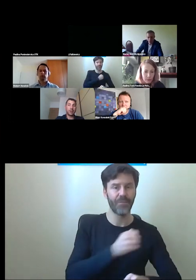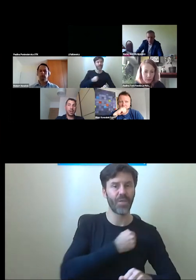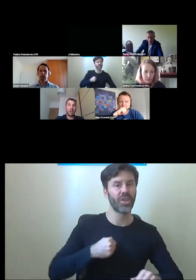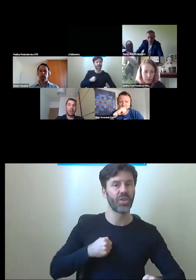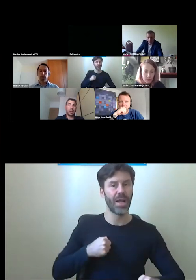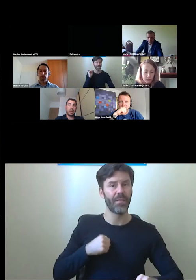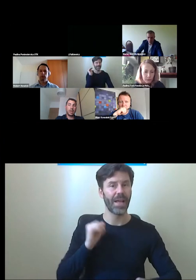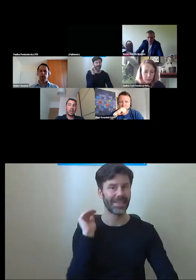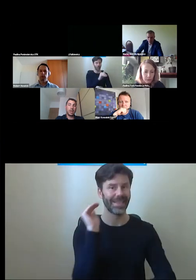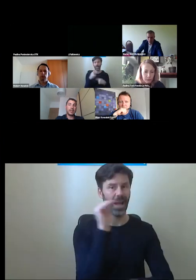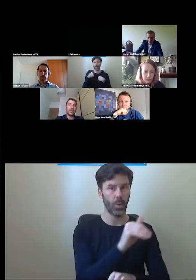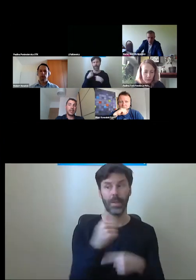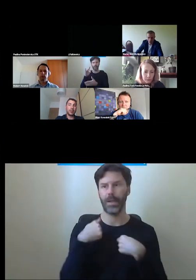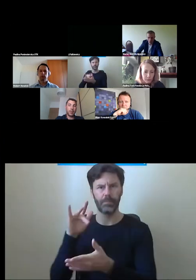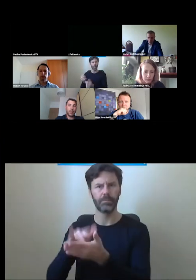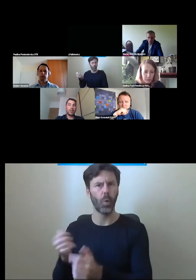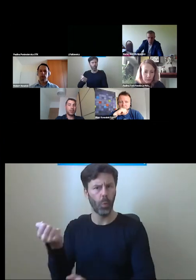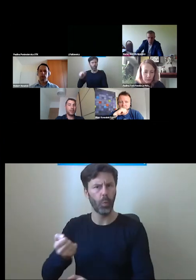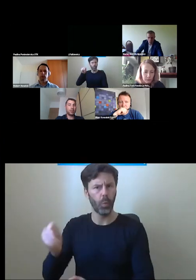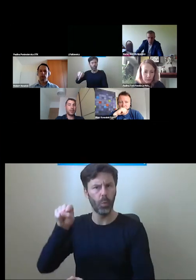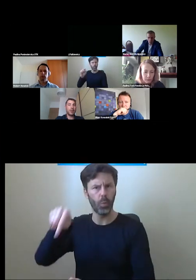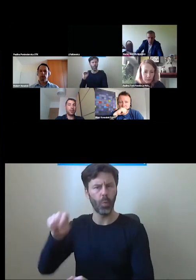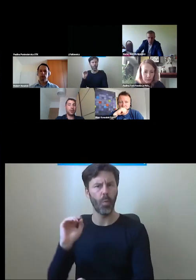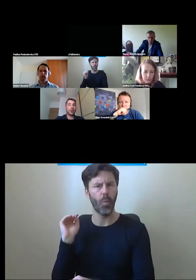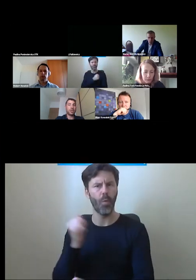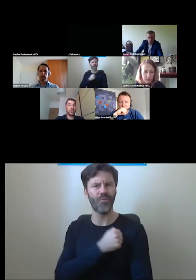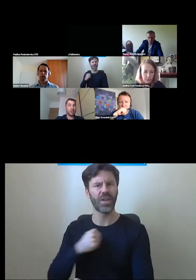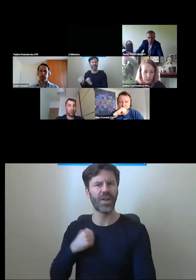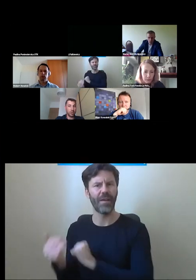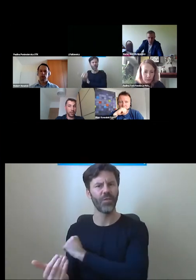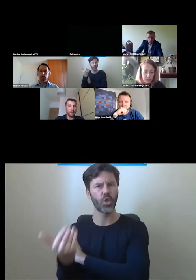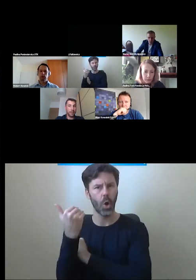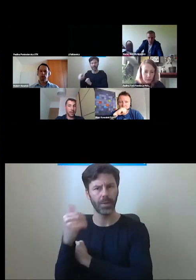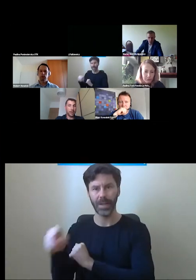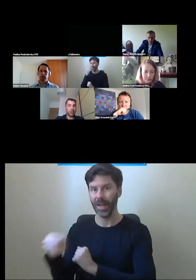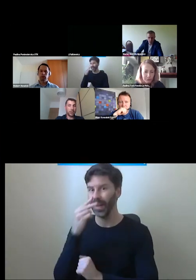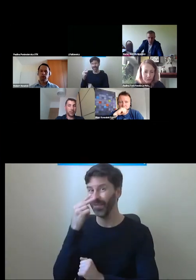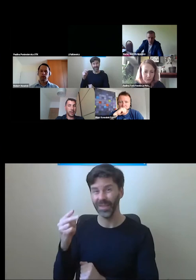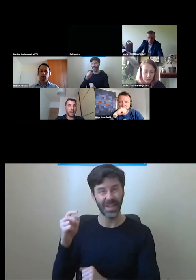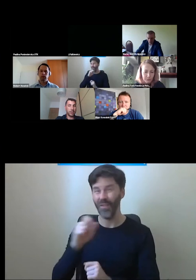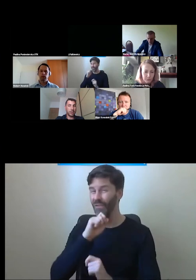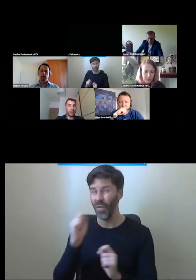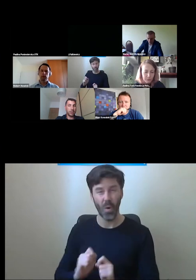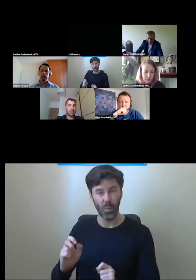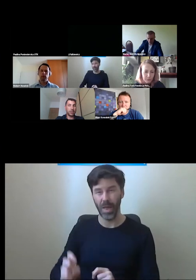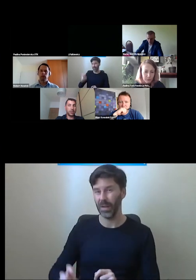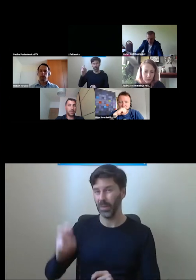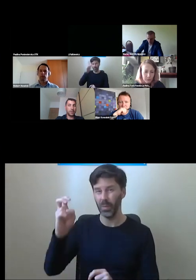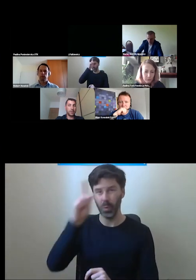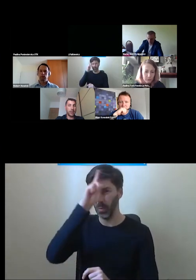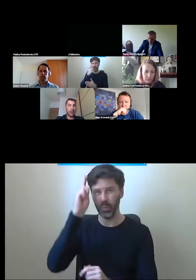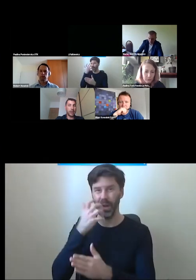Wschodniej na ten moment nie zauważyłem, aby były chociaż raz użyte. I to jest chyba najlepszy